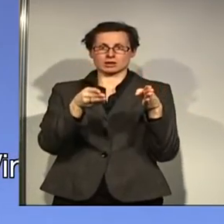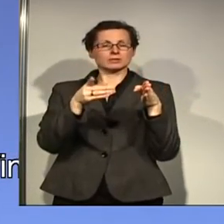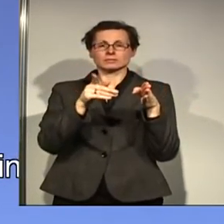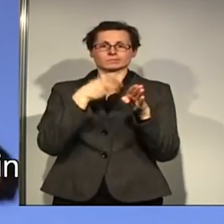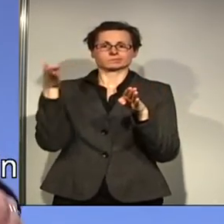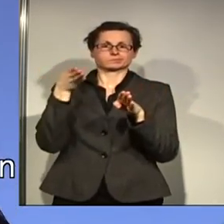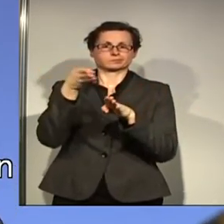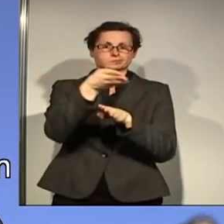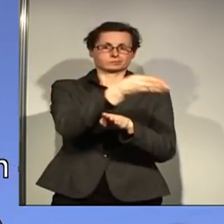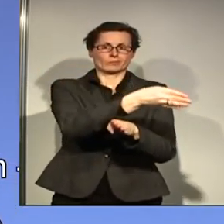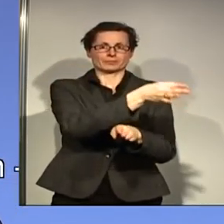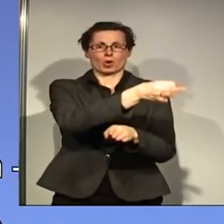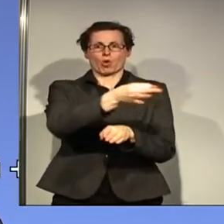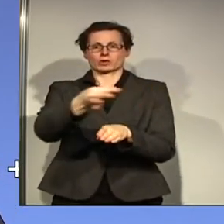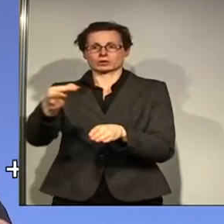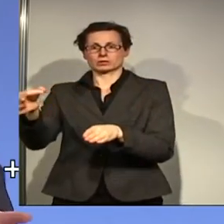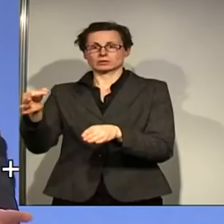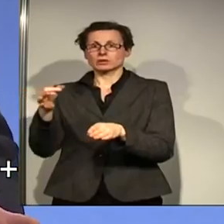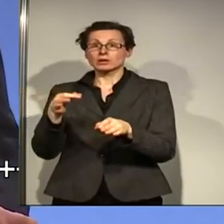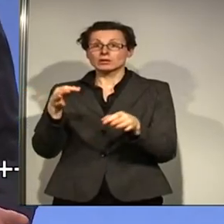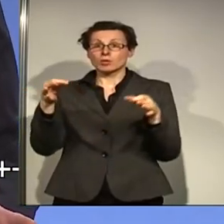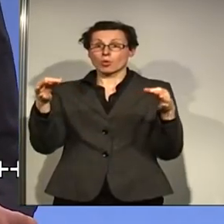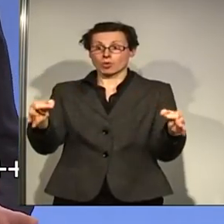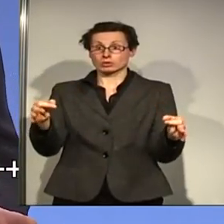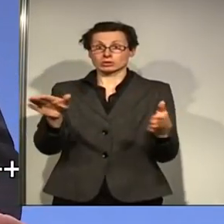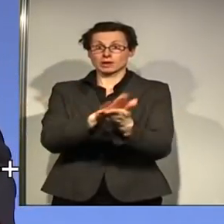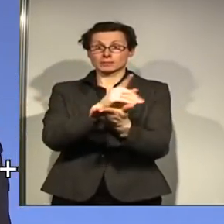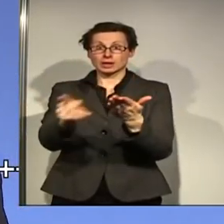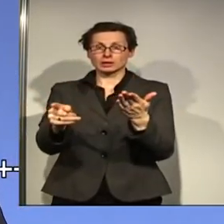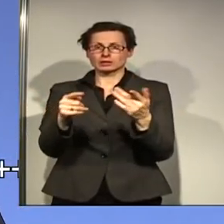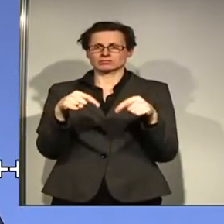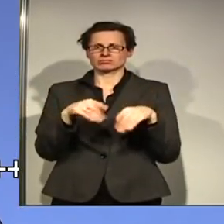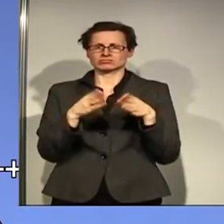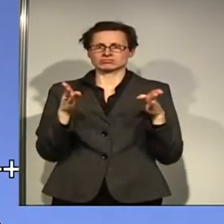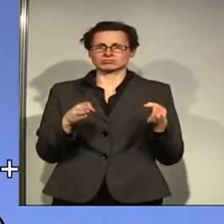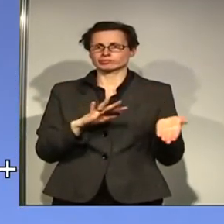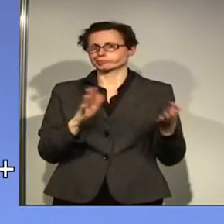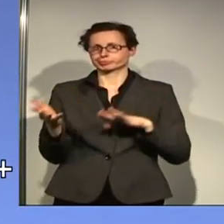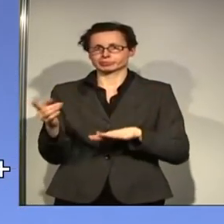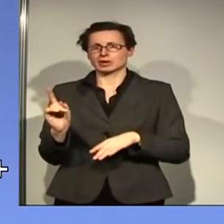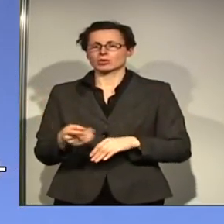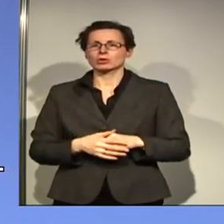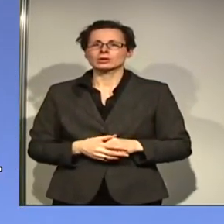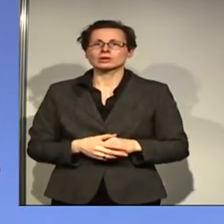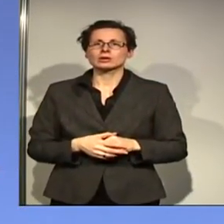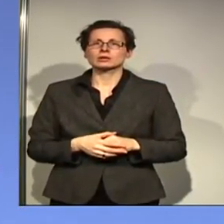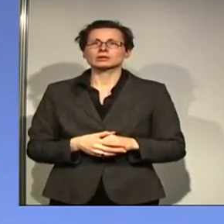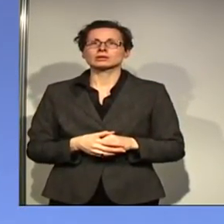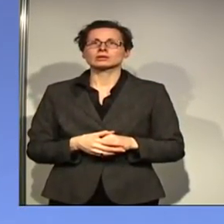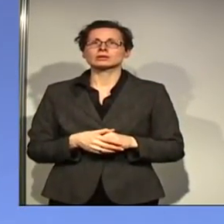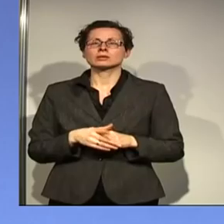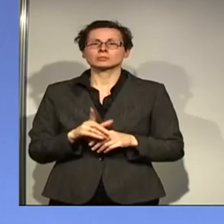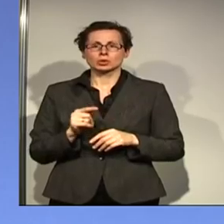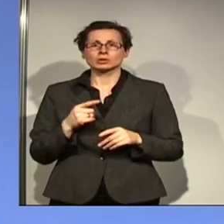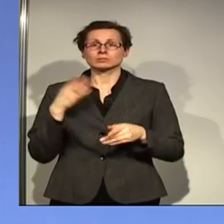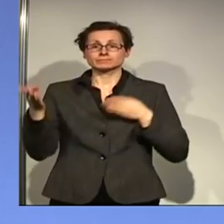Was vor Ort nicht funktioniert, das ist für die Organisation nicht tauglich. Und was für Ort nicht stattfindet, findet gar